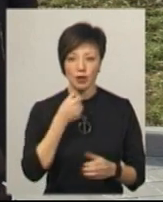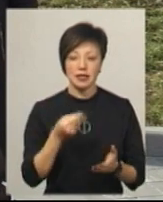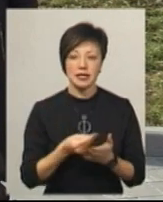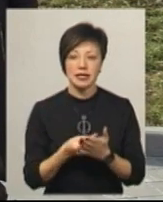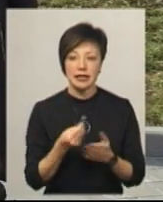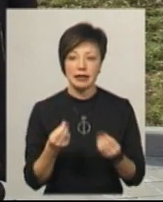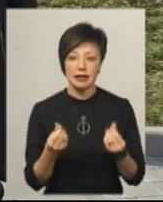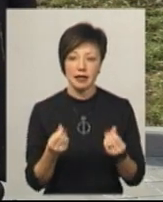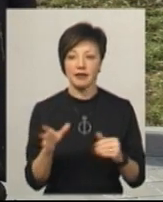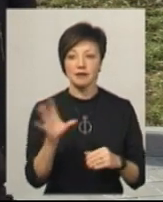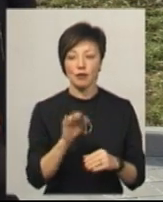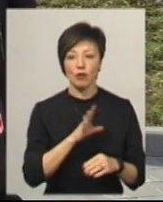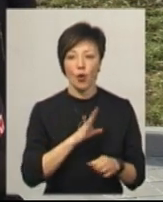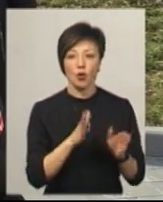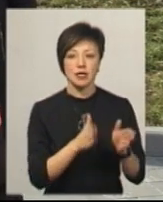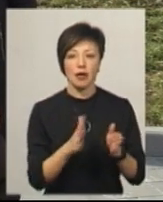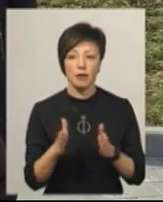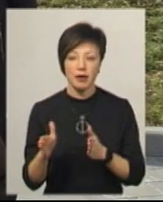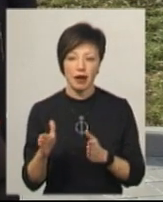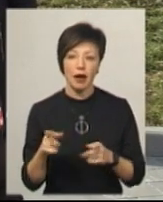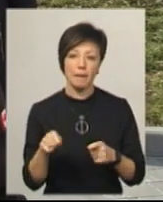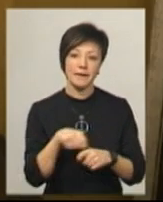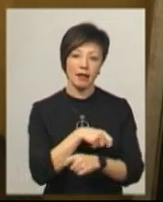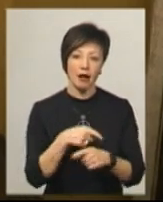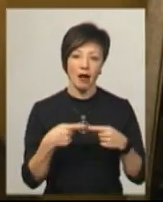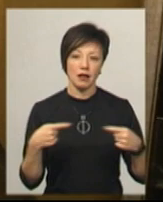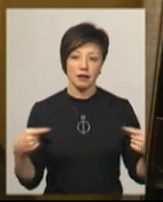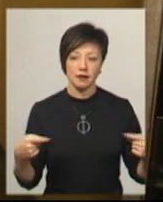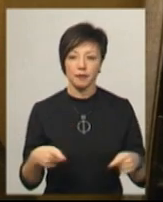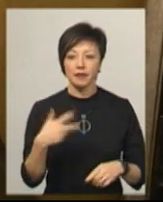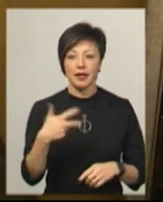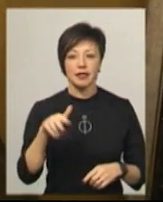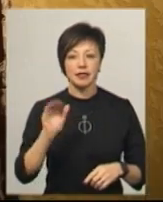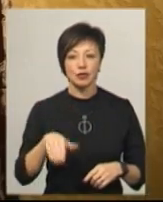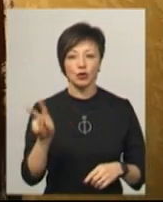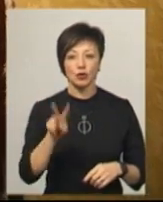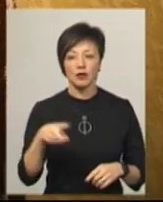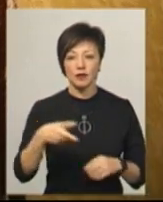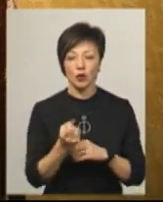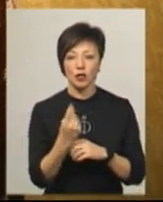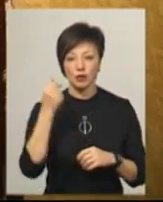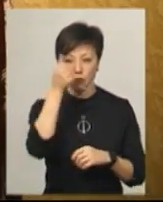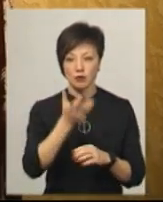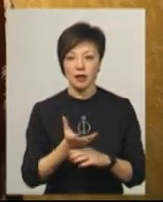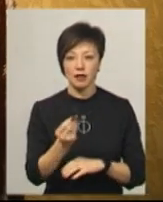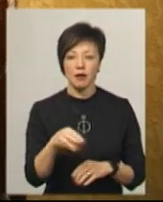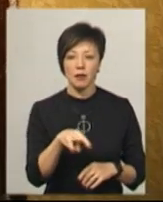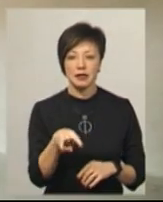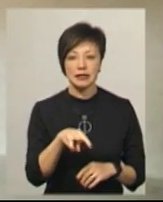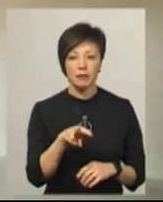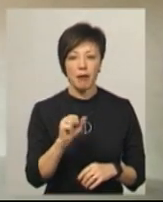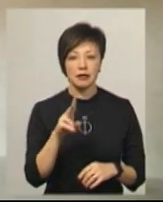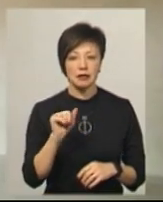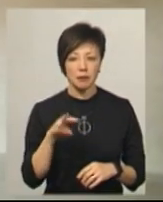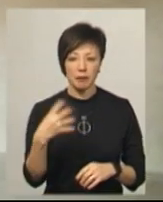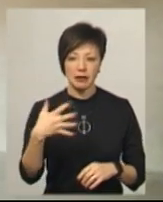і все було стабільно, і матеріали, і таке все. 30 тисяч доларів у 2011 році сплатив Максим Диха за 50